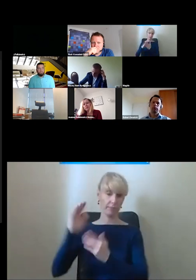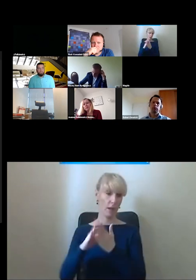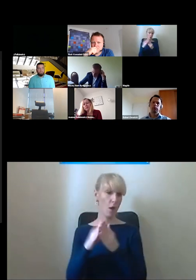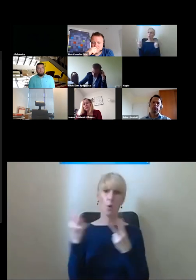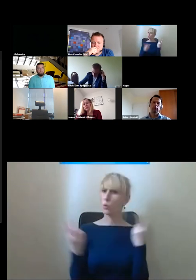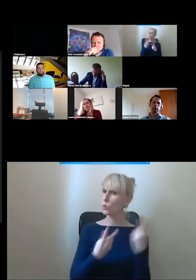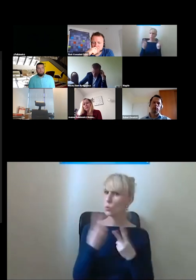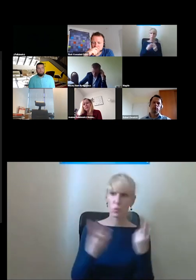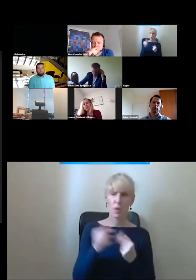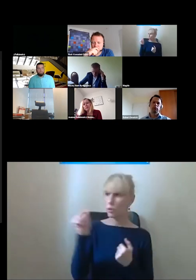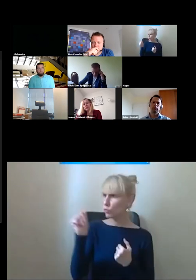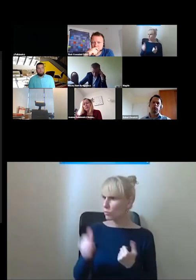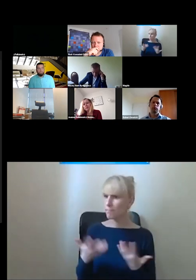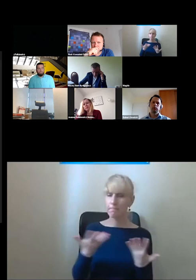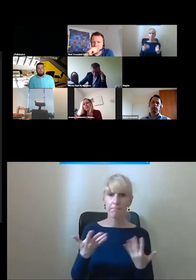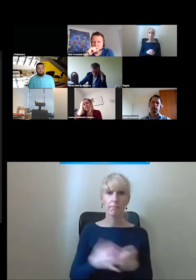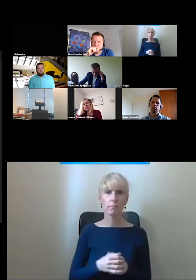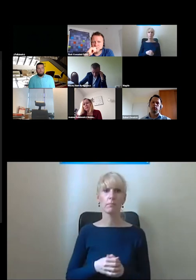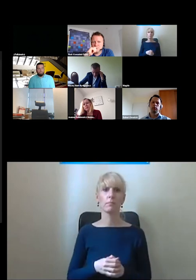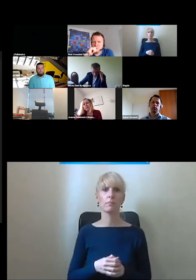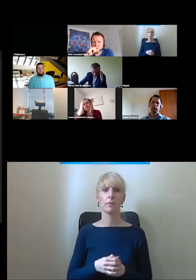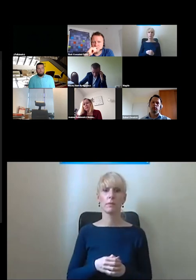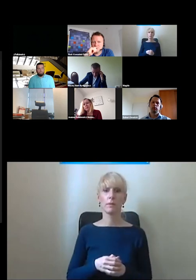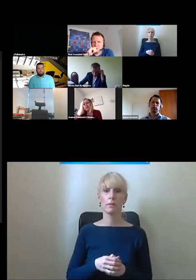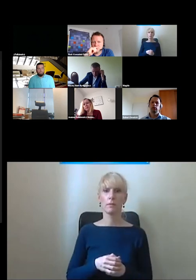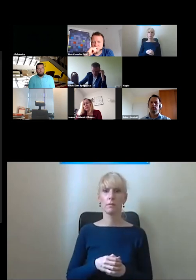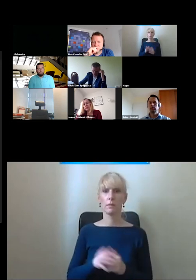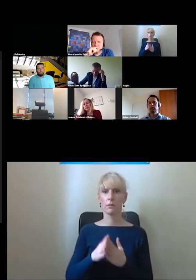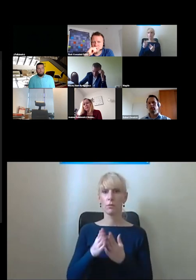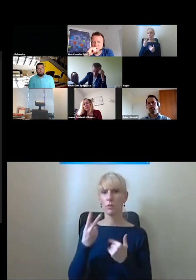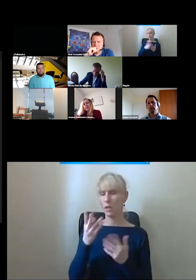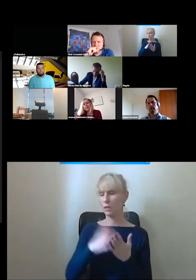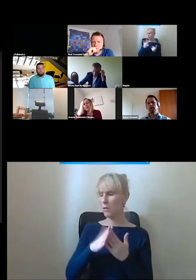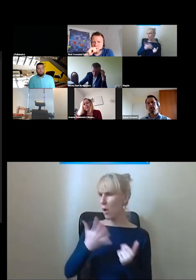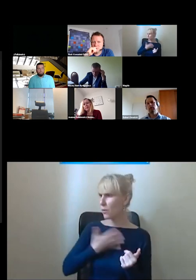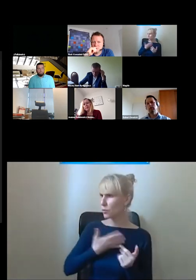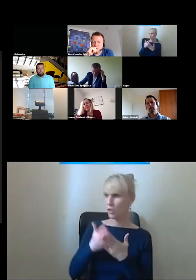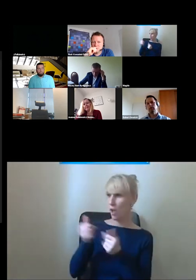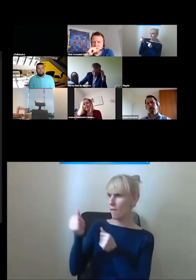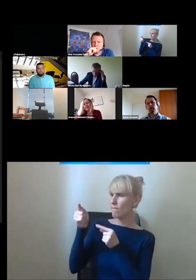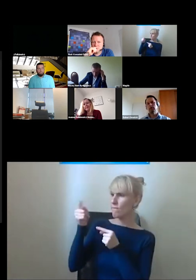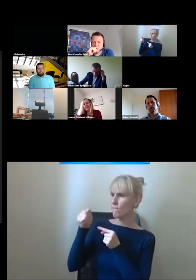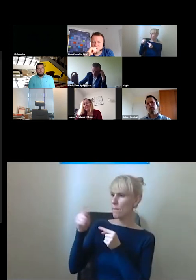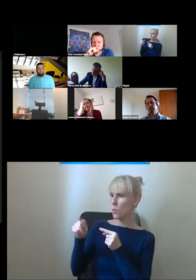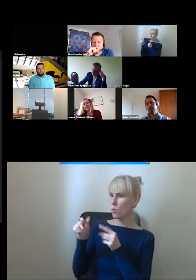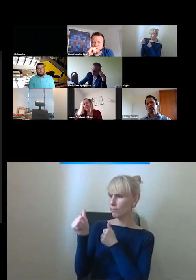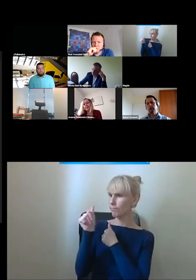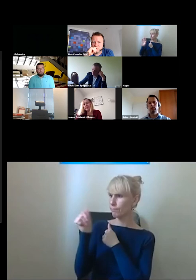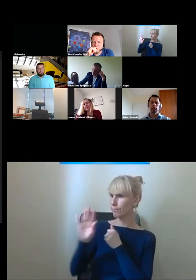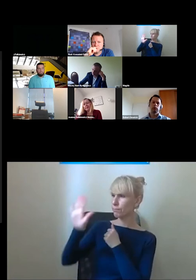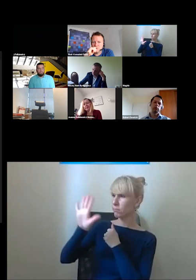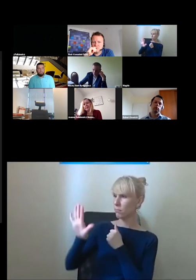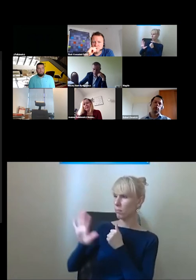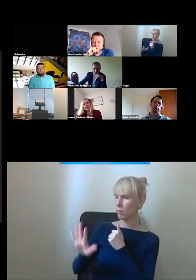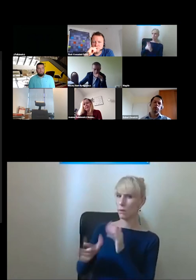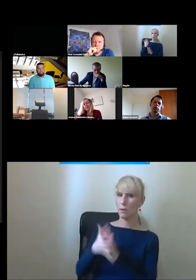guziku zwłaszcza że tutaj chyba nawet nie są wypukłe proszę zobaczyć jak to wygląda w wersji monochromatycznej